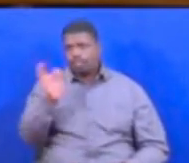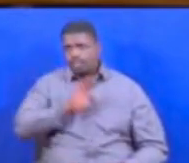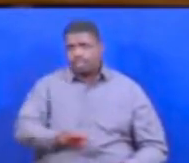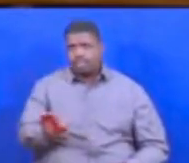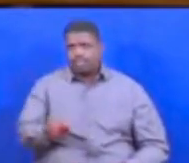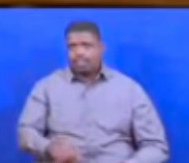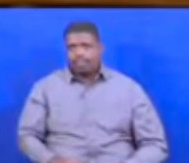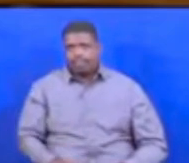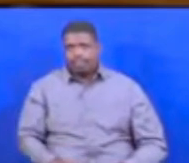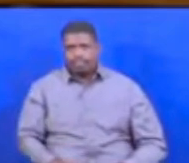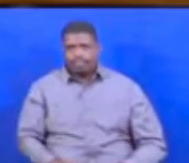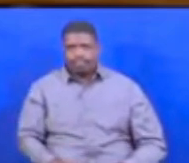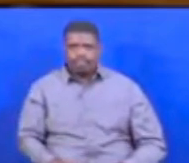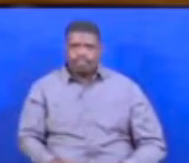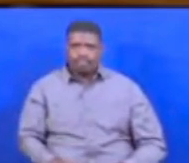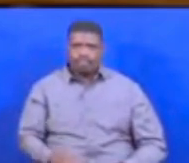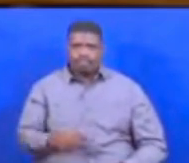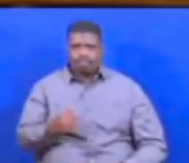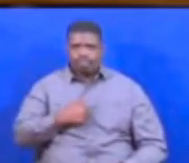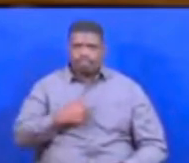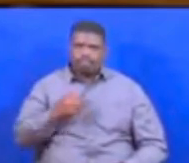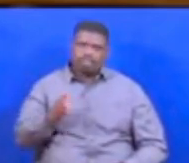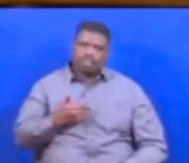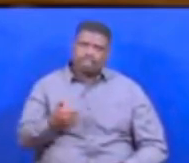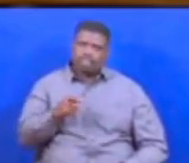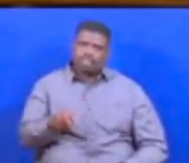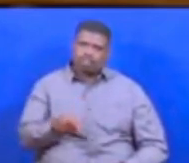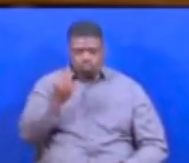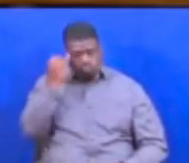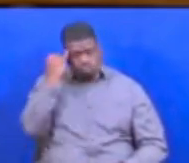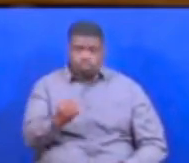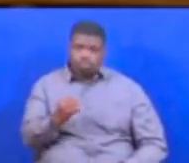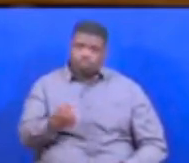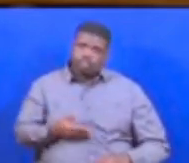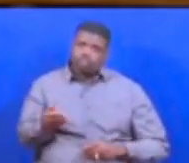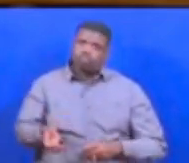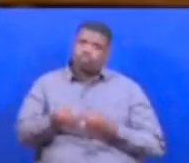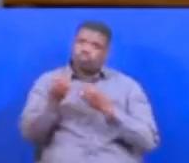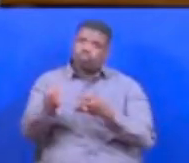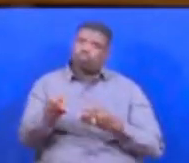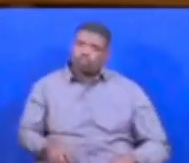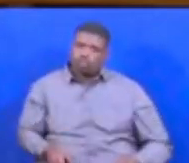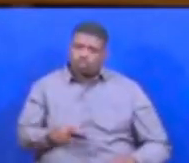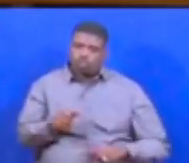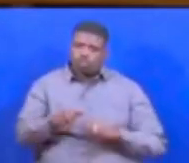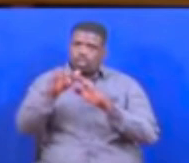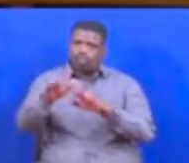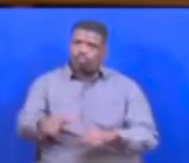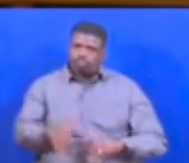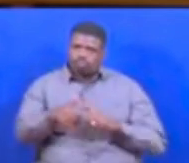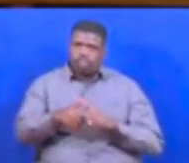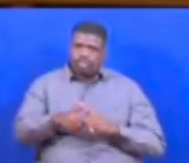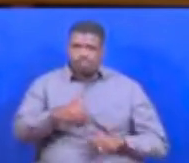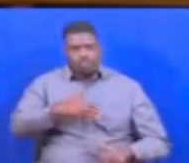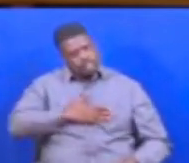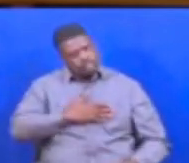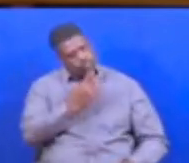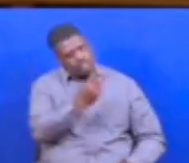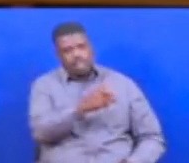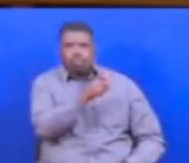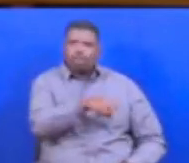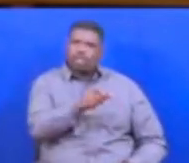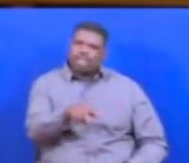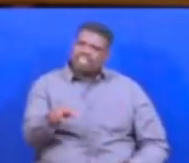ee mweshi mwa speaker nikuwa nadaga kutua ushauri na kwa wabu wana